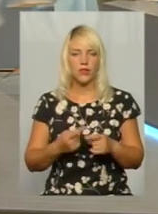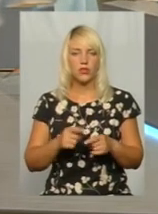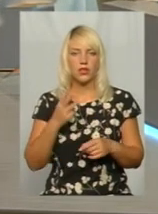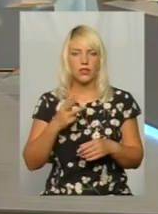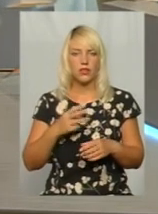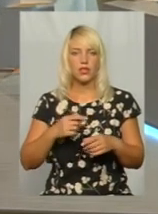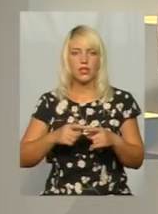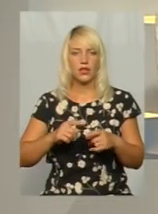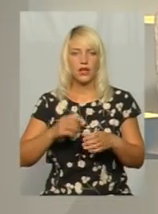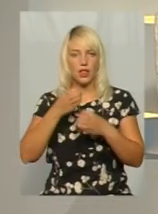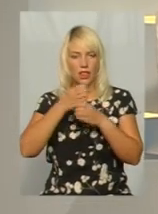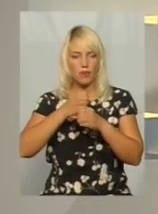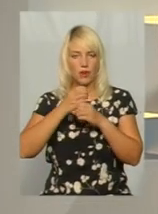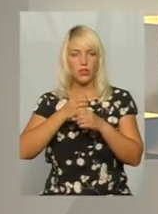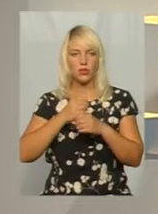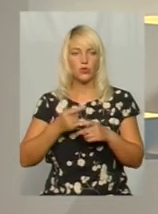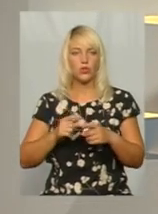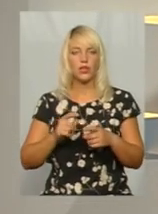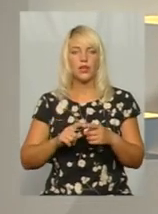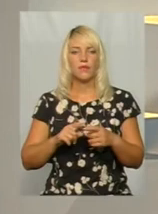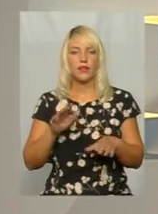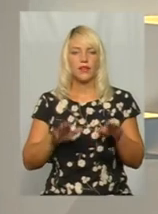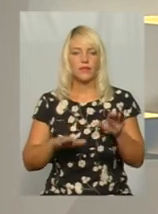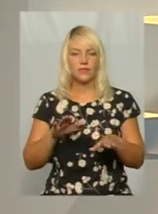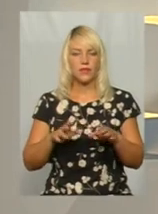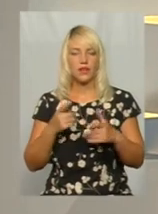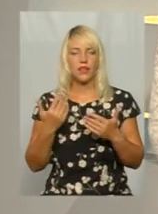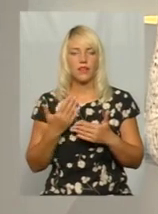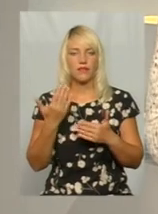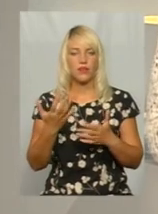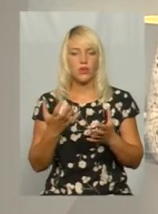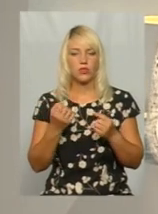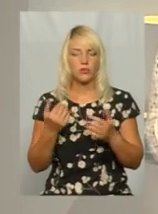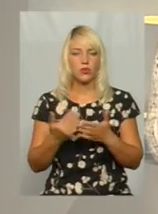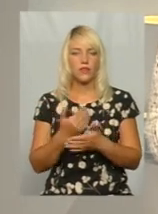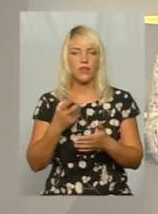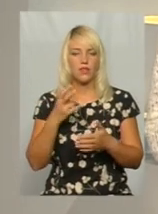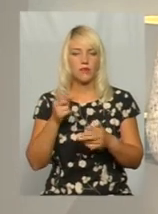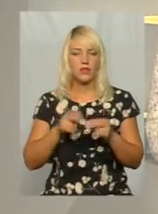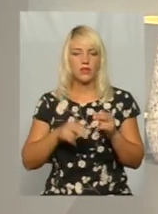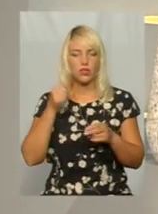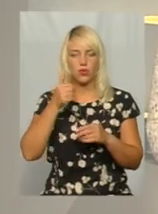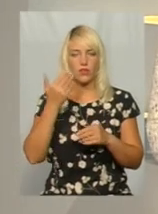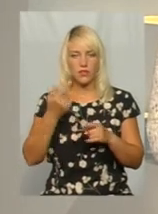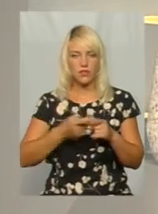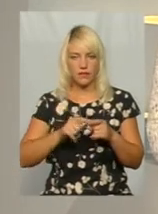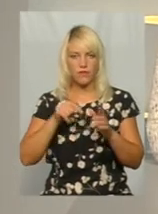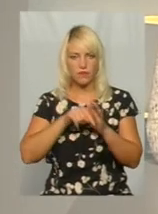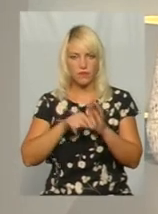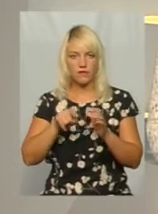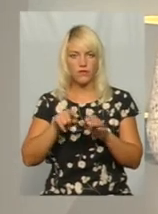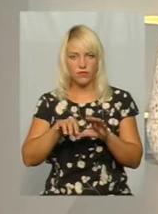лабораторні габаритнового вагові комплекси, нові, які ви отримали наприкінці року, ви їх використовуєте?